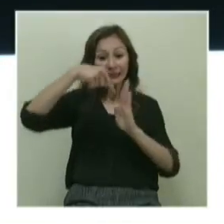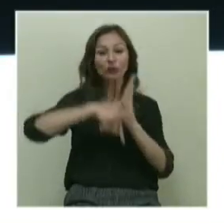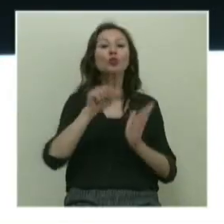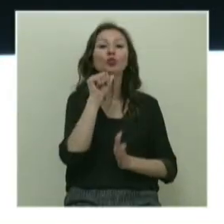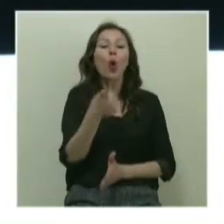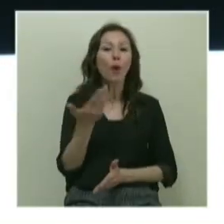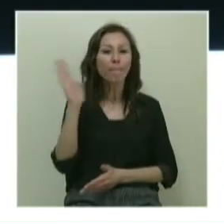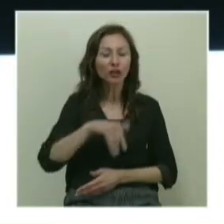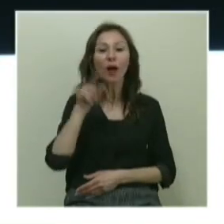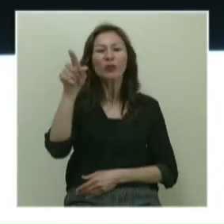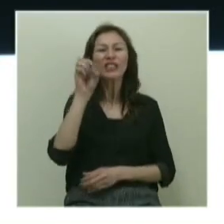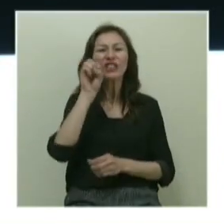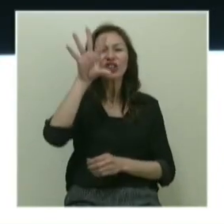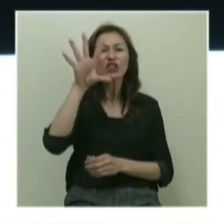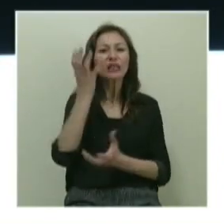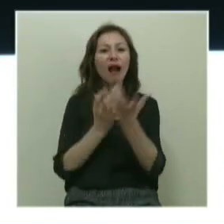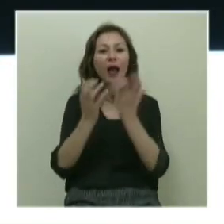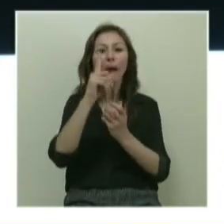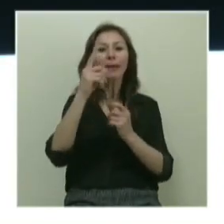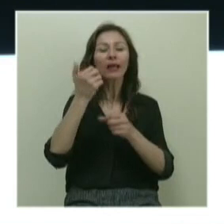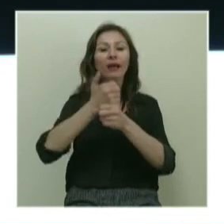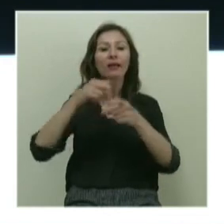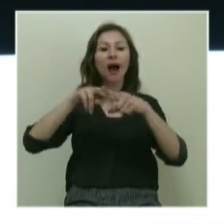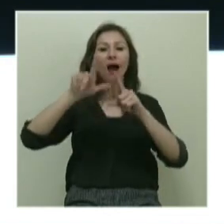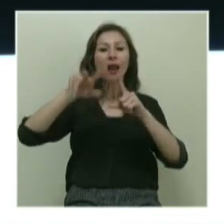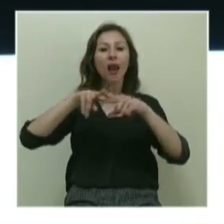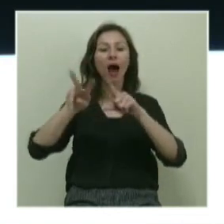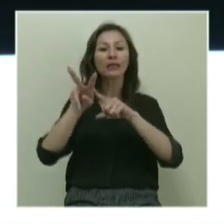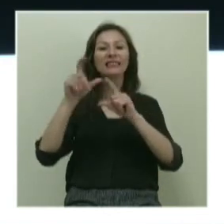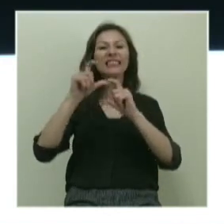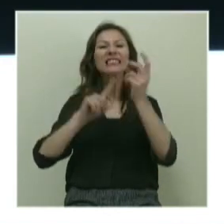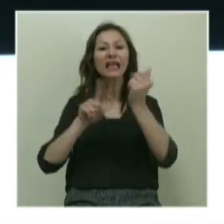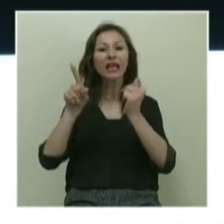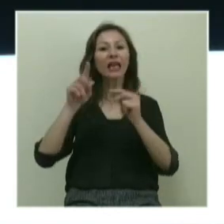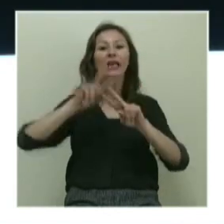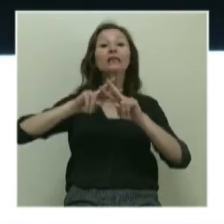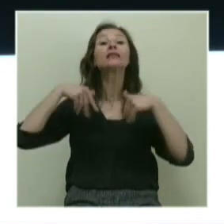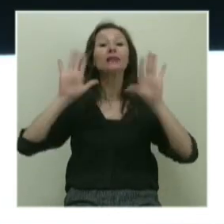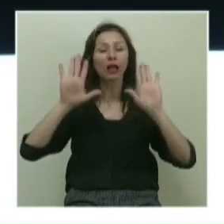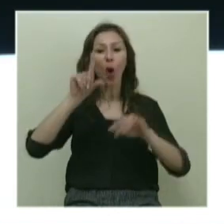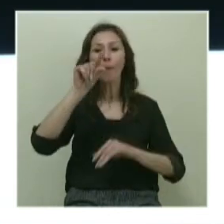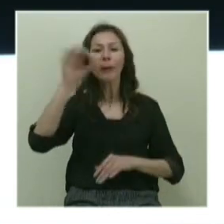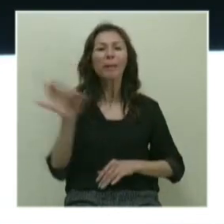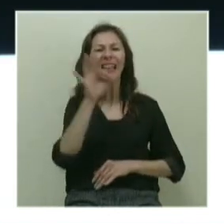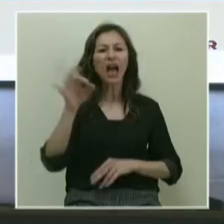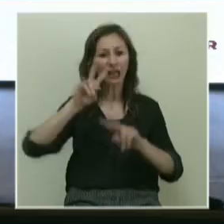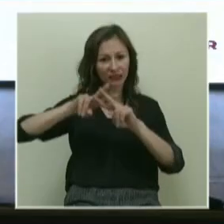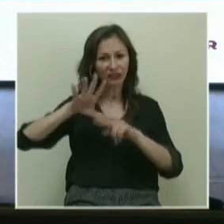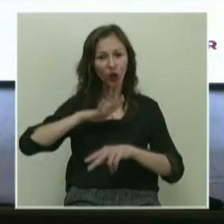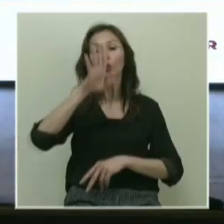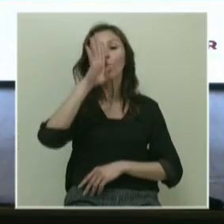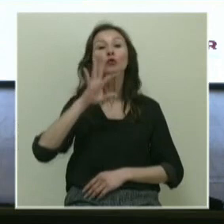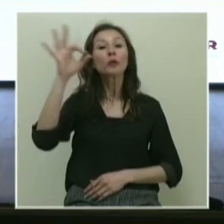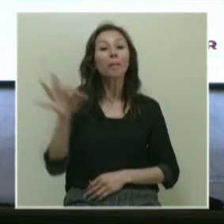gördüğünüz her bir ışık kaynağı bir galaksi, yıldız değil. İçinde minimum 10 milyar yıldız var. 400